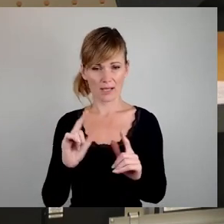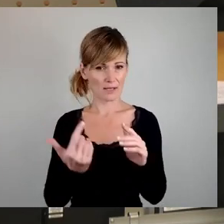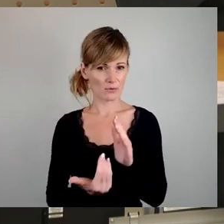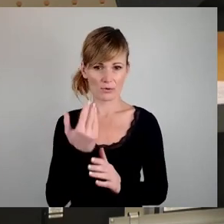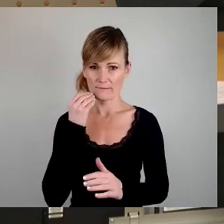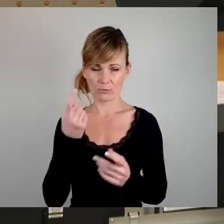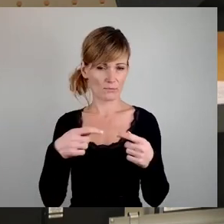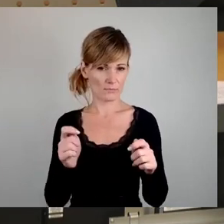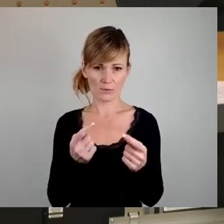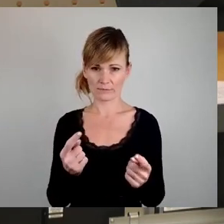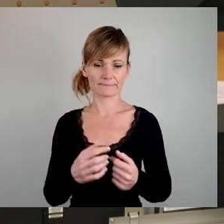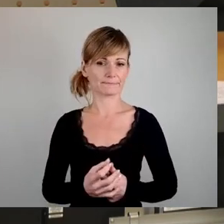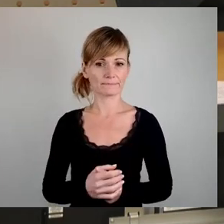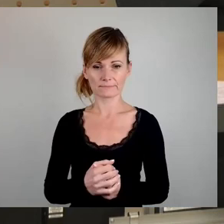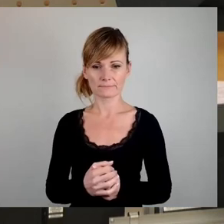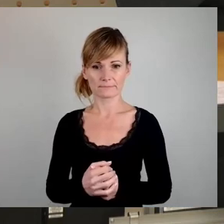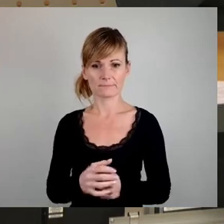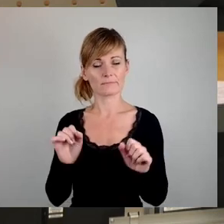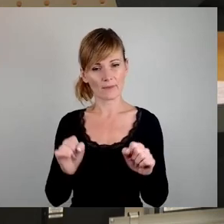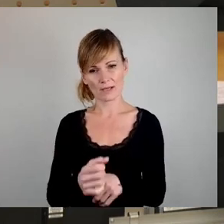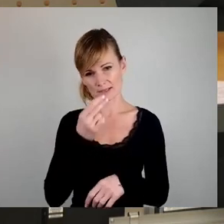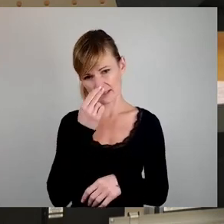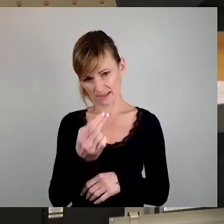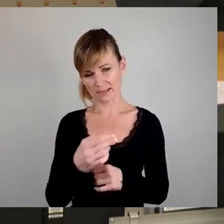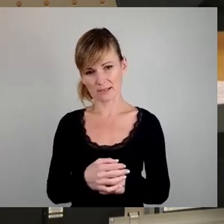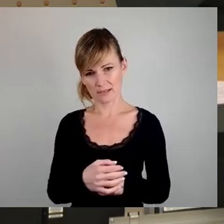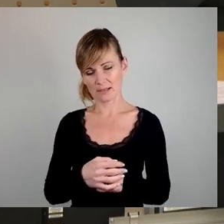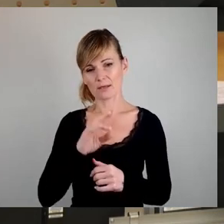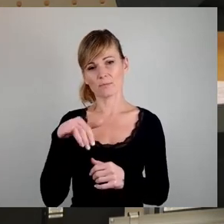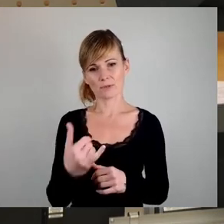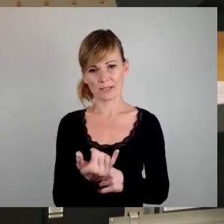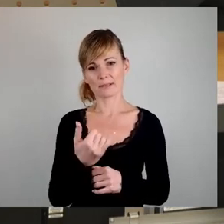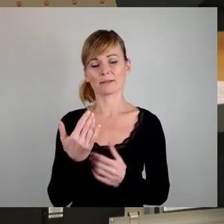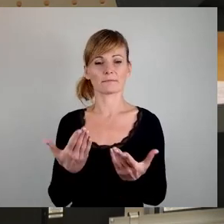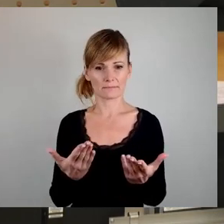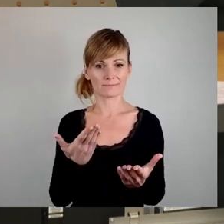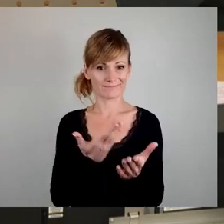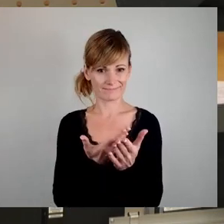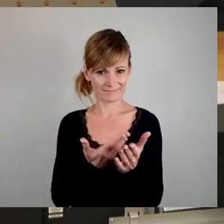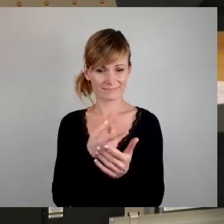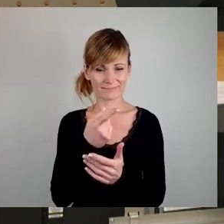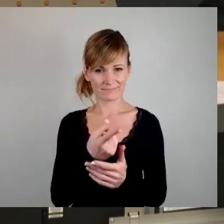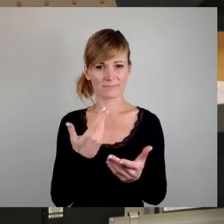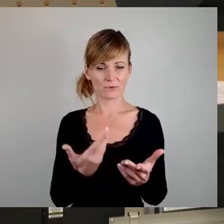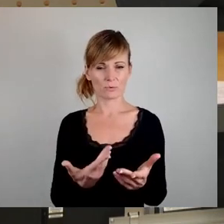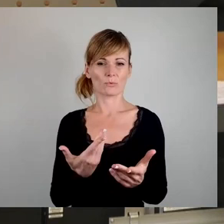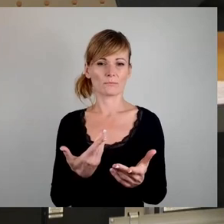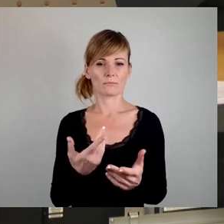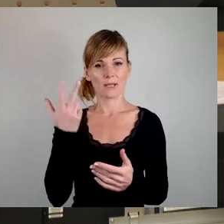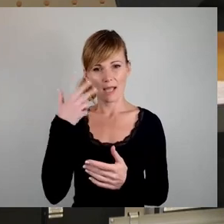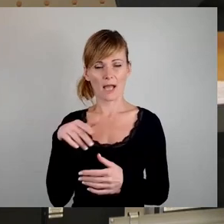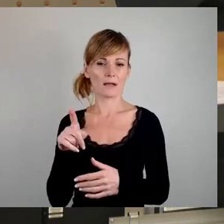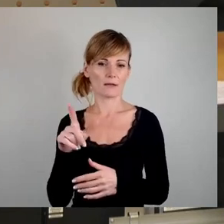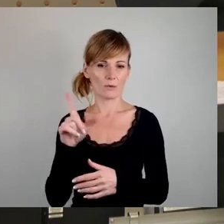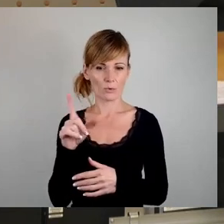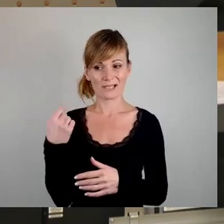Man kann also feststellen, dass das Projekt WED genau in der Ausprägung, die uns Herr Löser für uns als Erfolg verkaufen